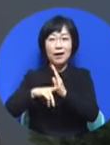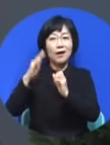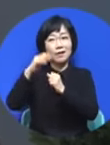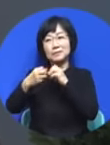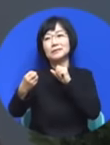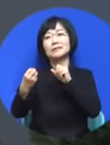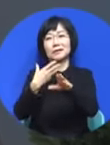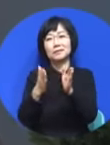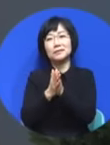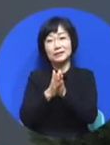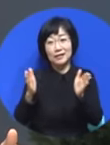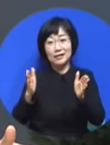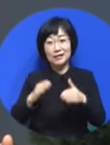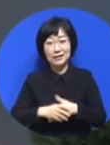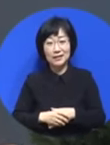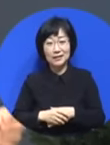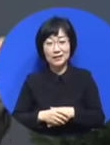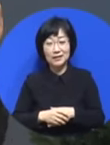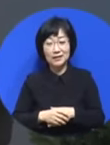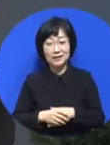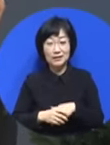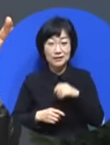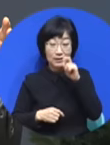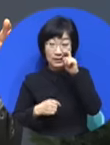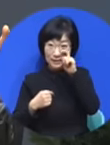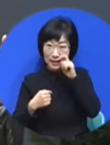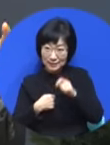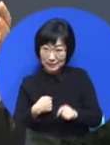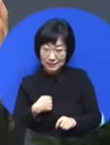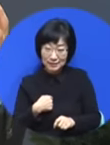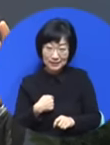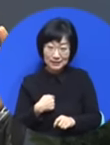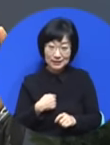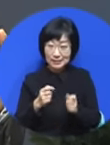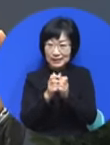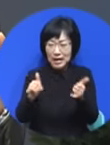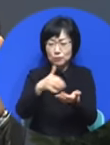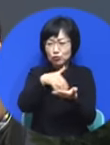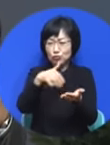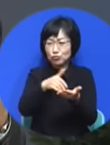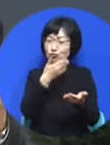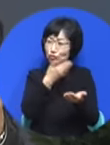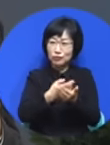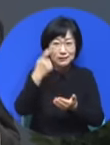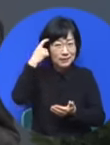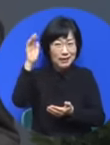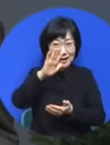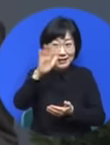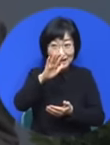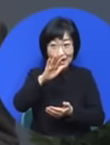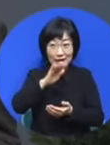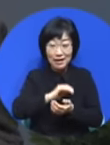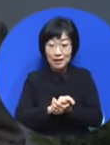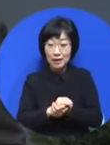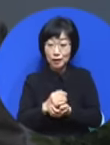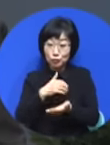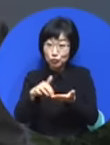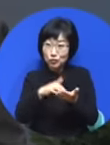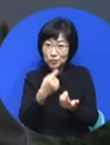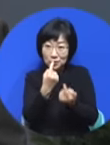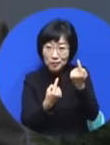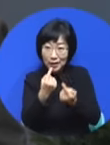나는 올해는 더 놀래인 게 숫자가 문제 아닙니다. 드디어 렘넌트 가운데 진짜 응답한 렘넌트가 일어나기 시작했어요.